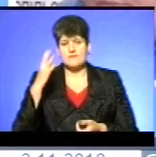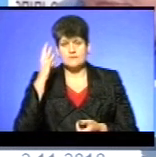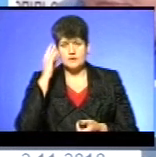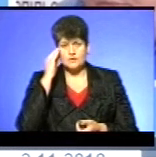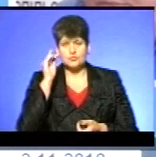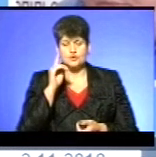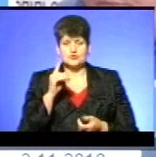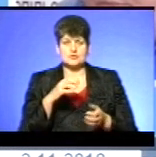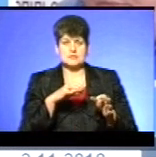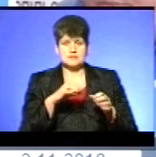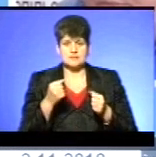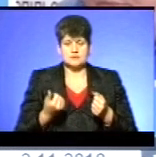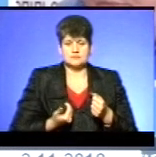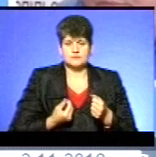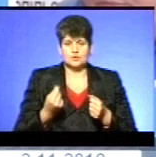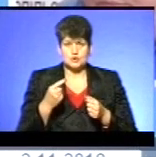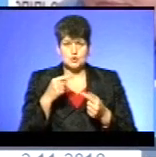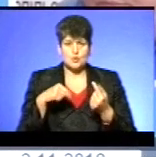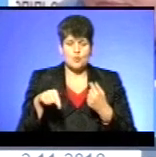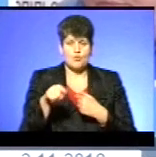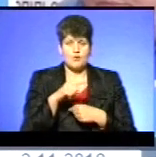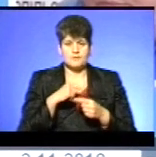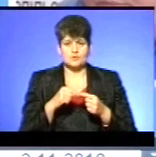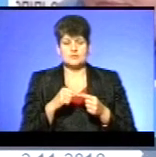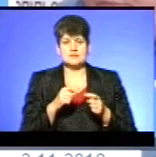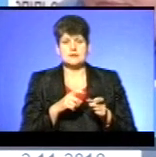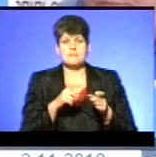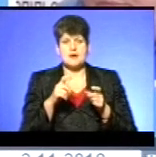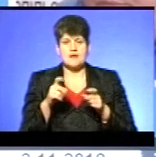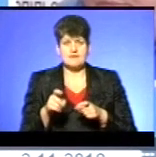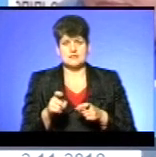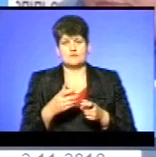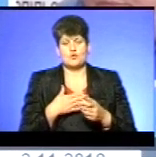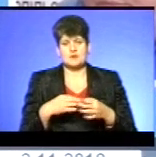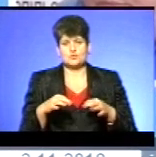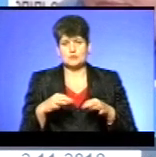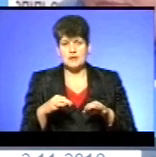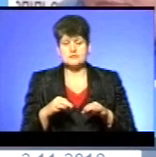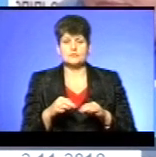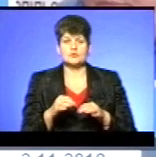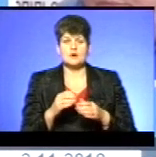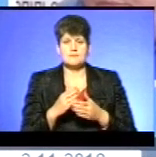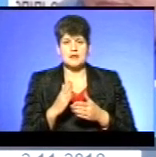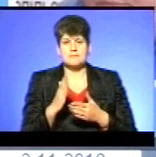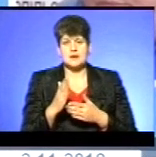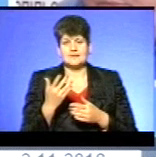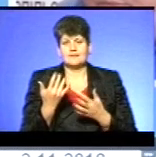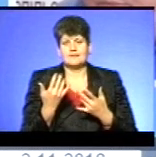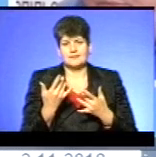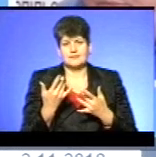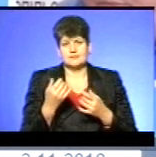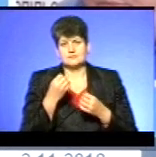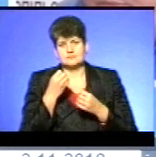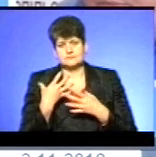виведення готівки з обігу з перевезень пасажирів громадським транспортом мав би мати декілька позитивів.